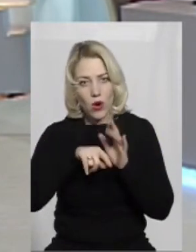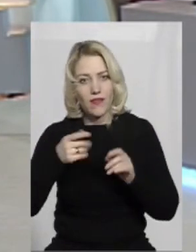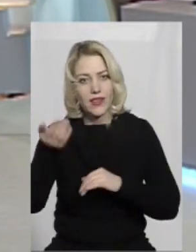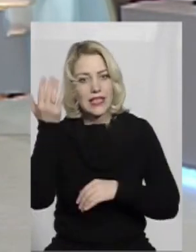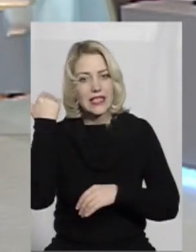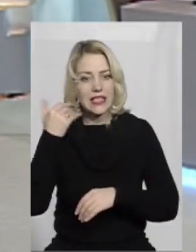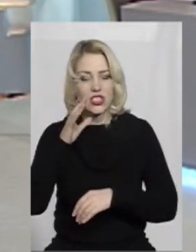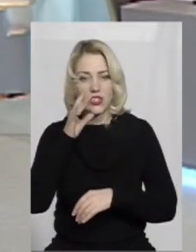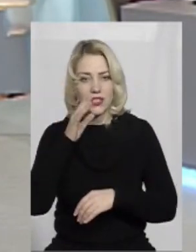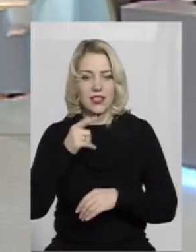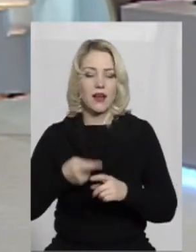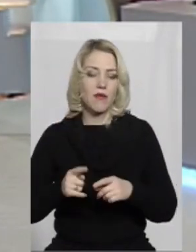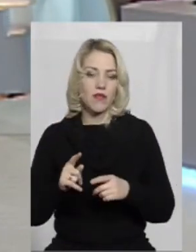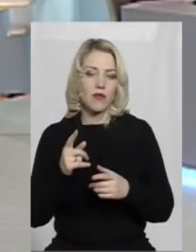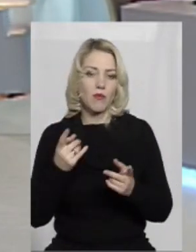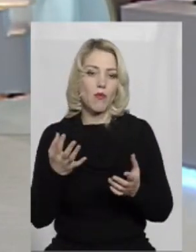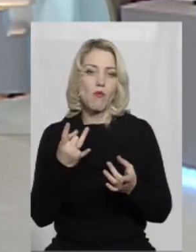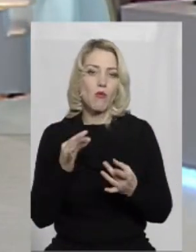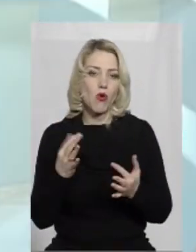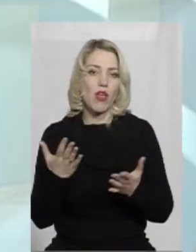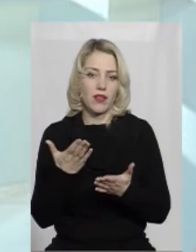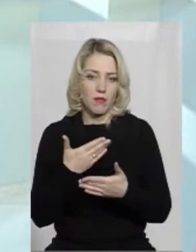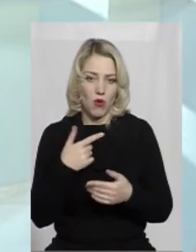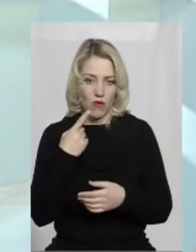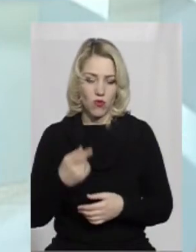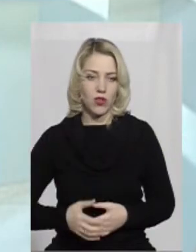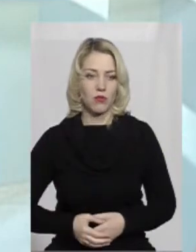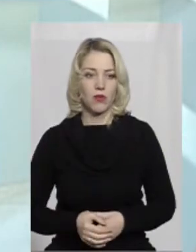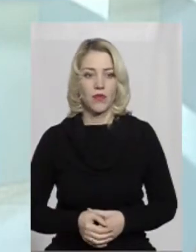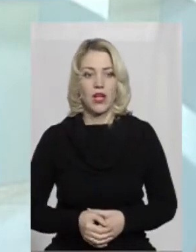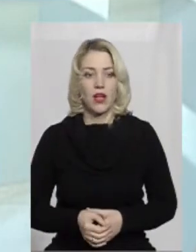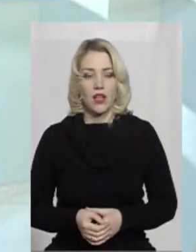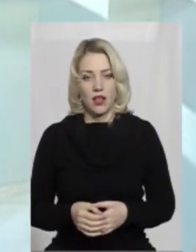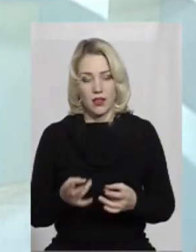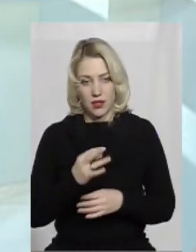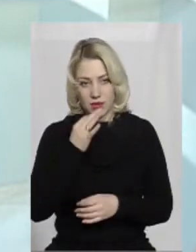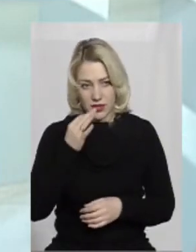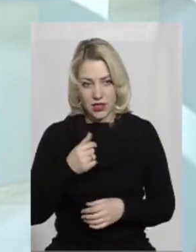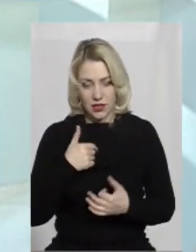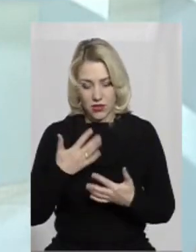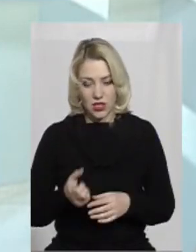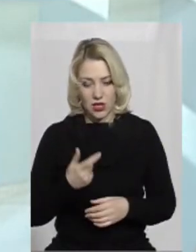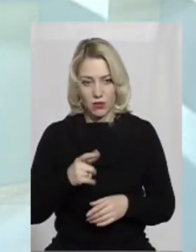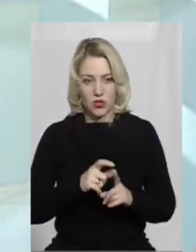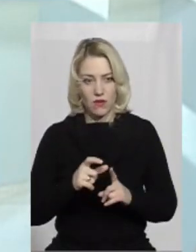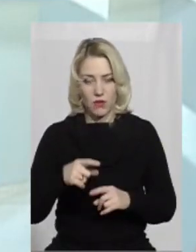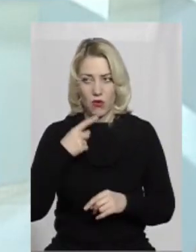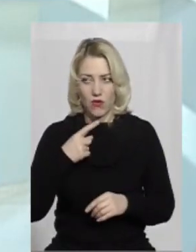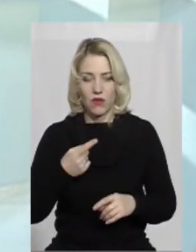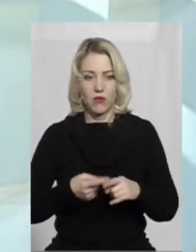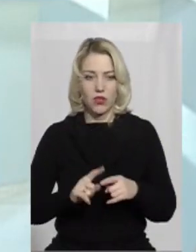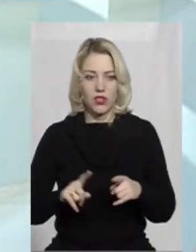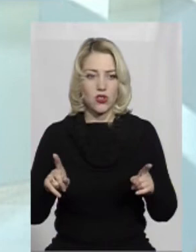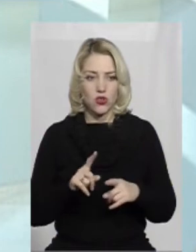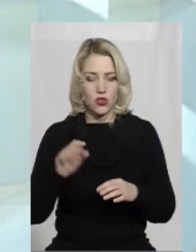ті часи, про які ми сьогодні говоримо, 100 років тому? Треба сказати, що я вже кількома словами говорився про те,